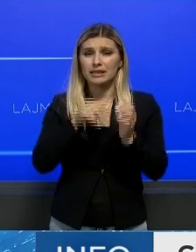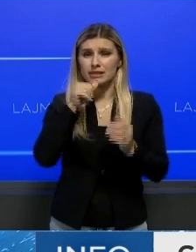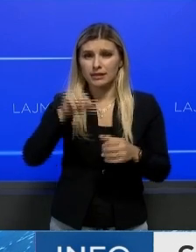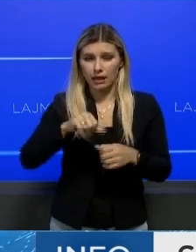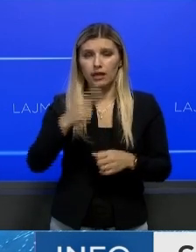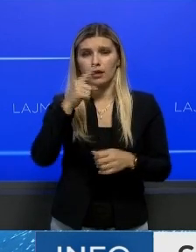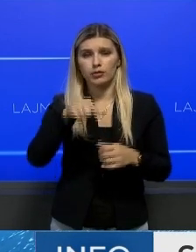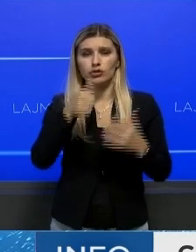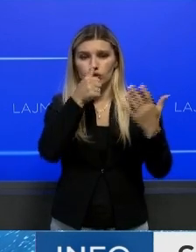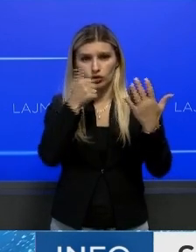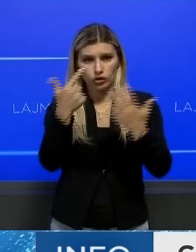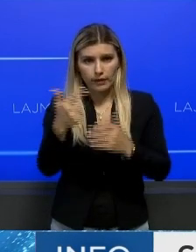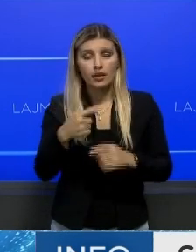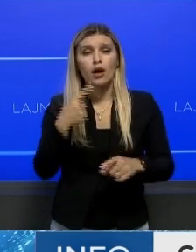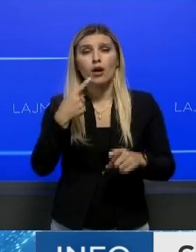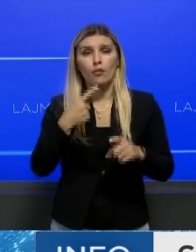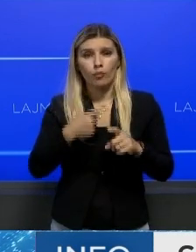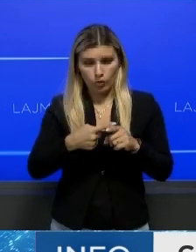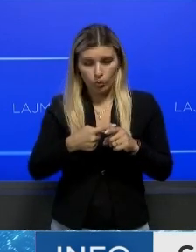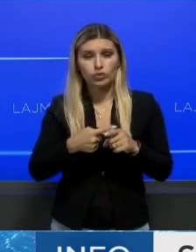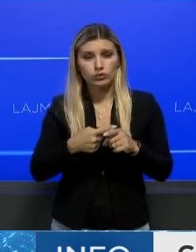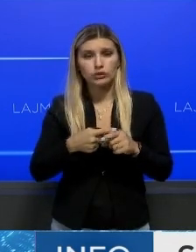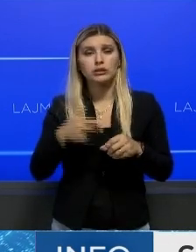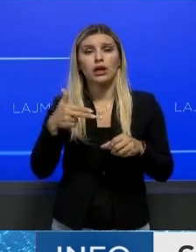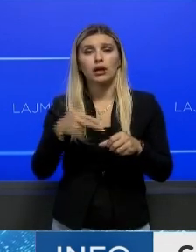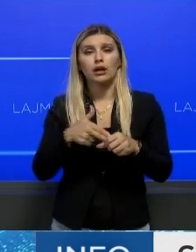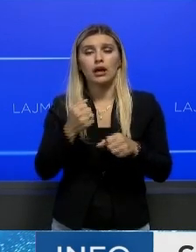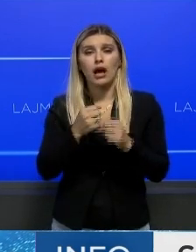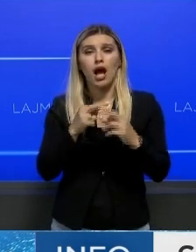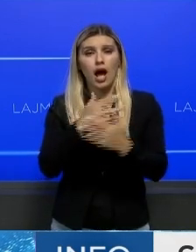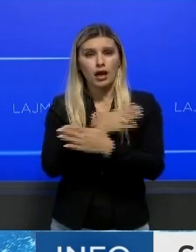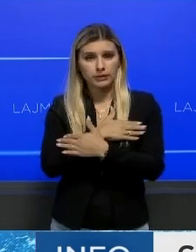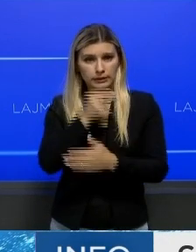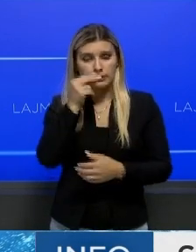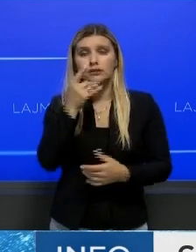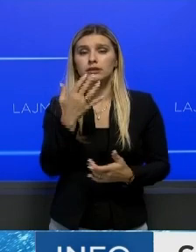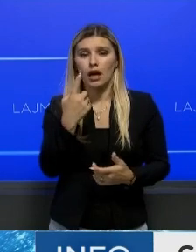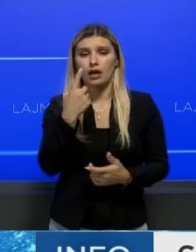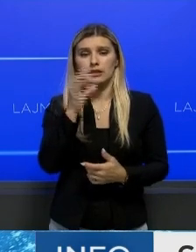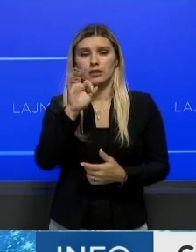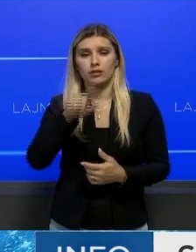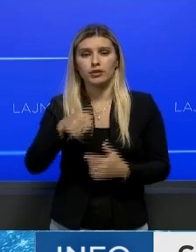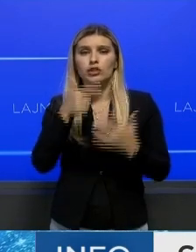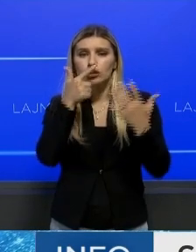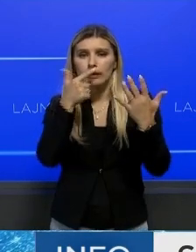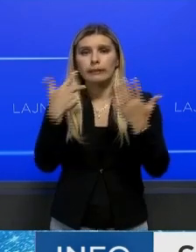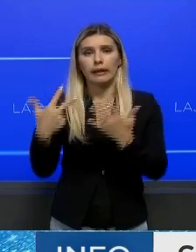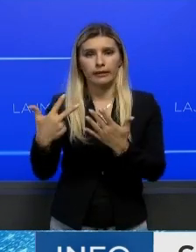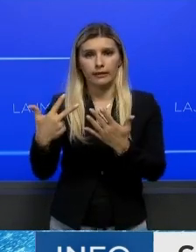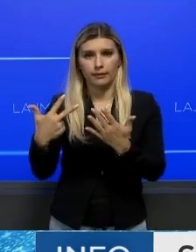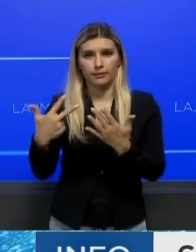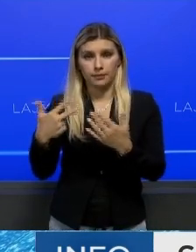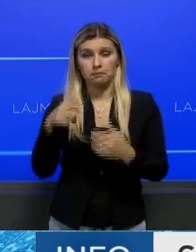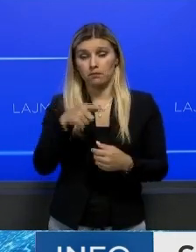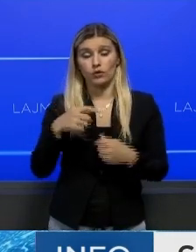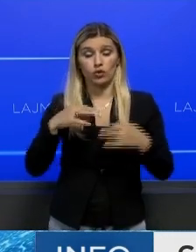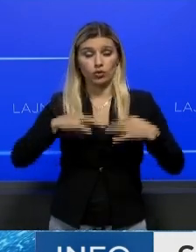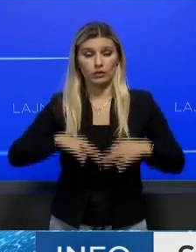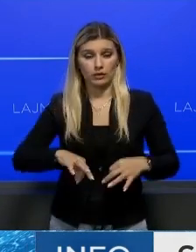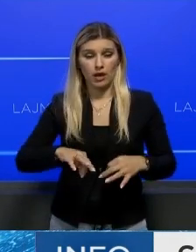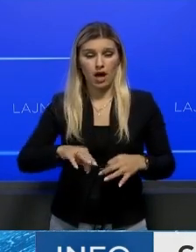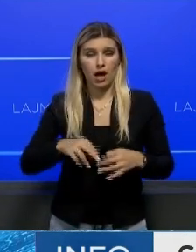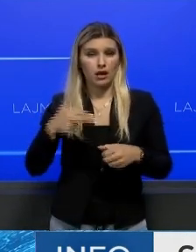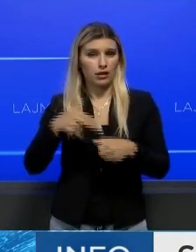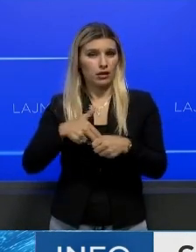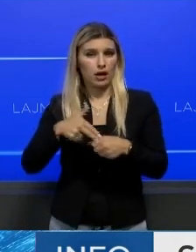.67 euro dhe qmimi maksimali lejuar përshitjene gazit është 0.78 euro. E kryetari i shocatës në